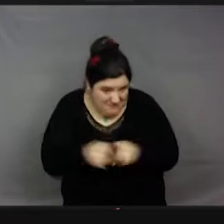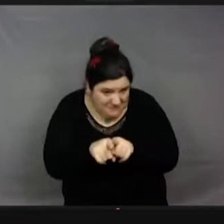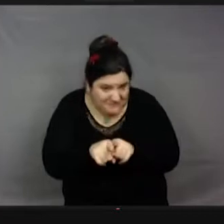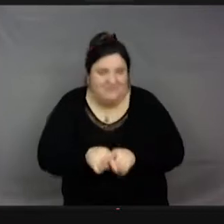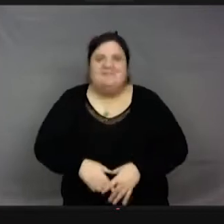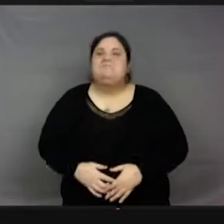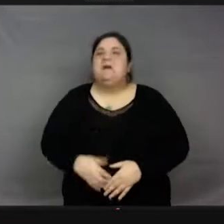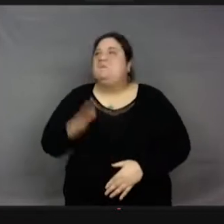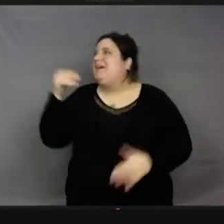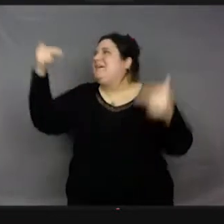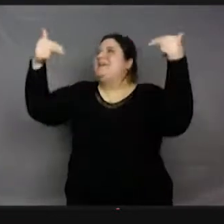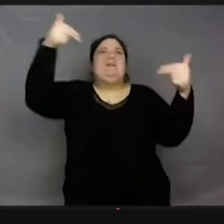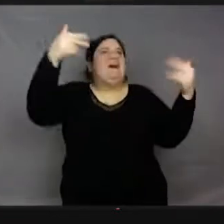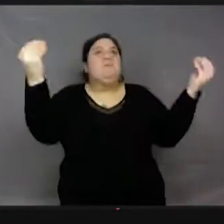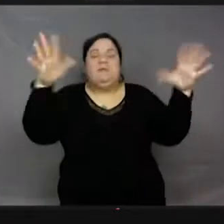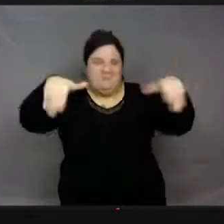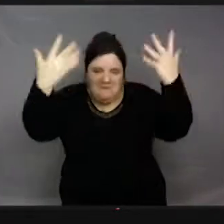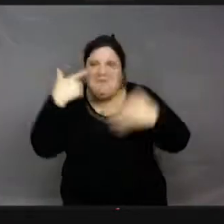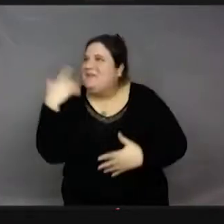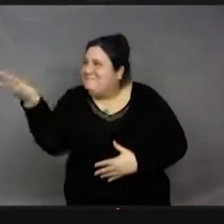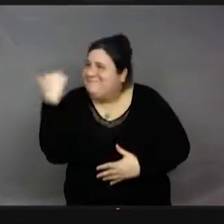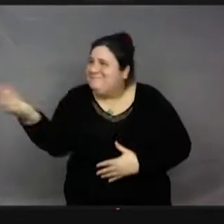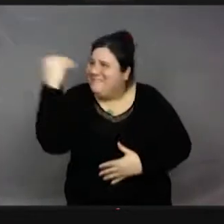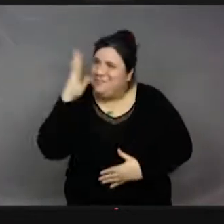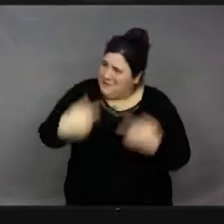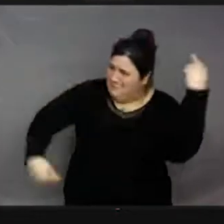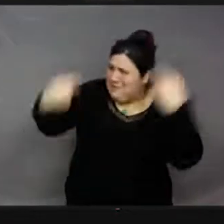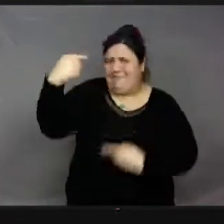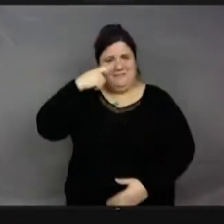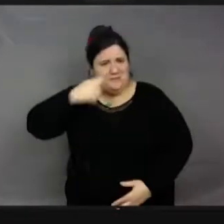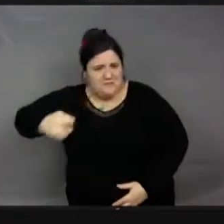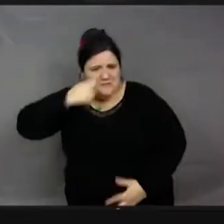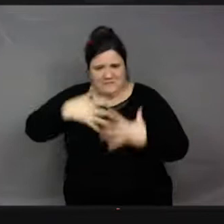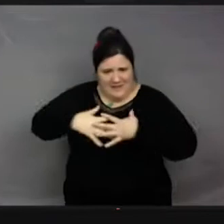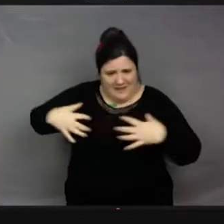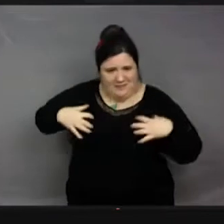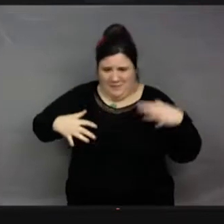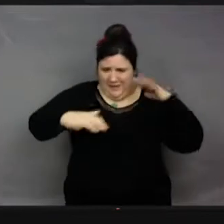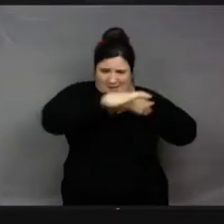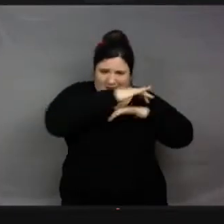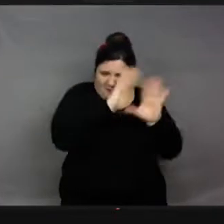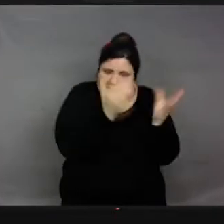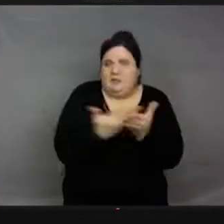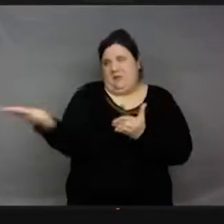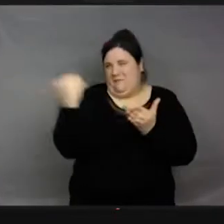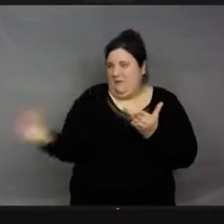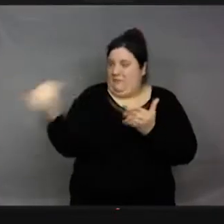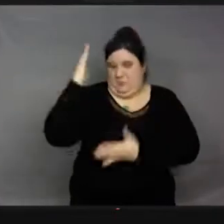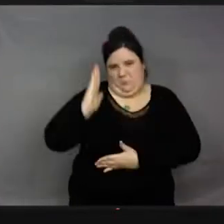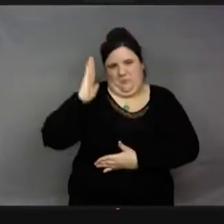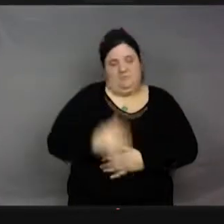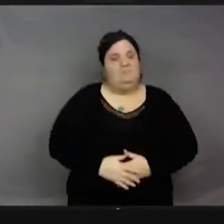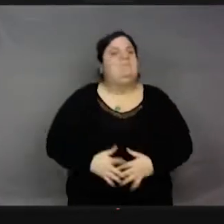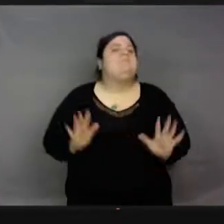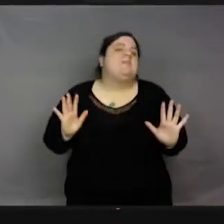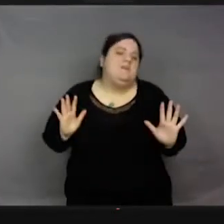entomologistes. En revanche, ce est quand même un peu rassurant, c'est que nous, les vieux de la vieille, avant, c